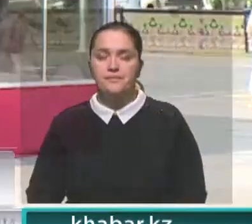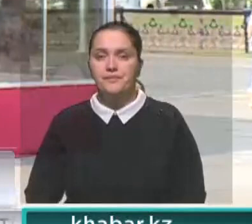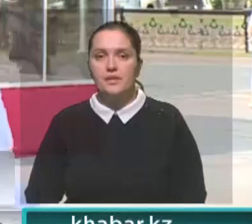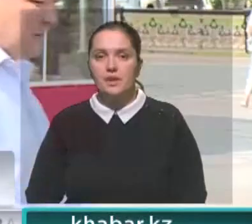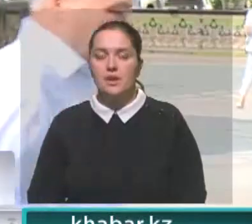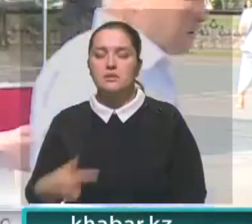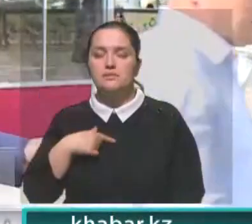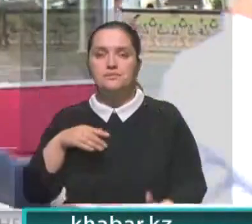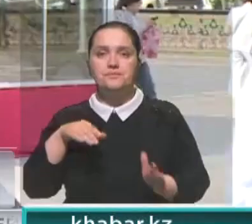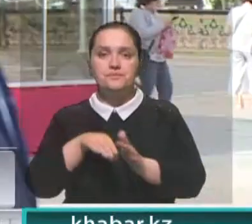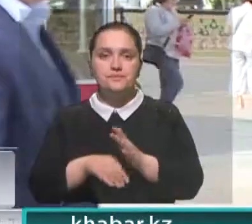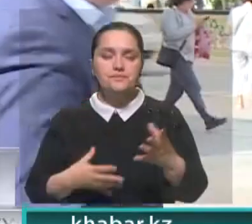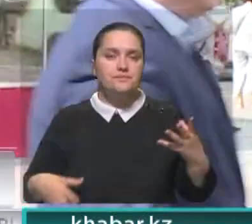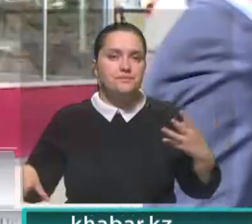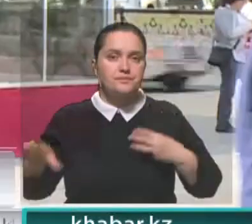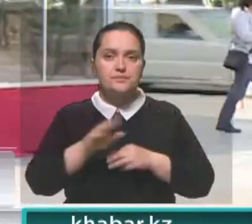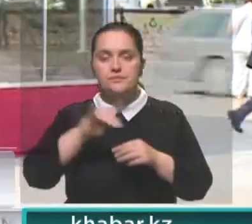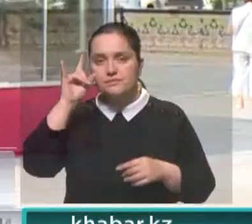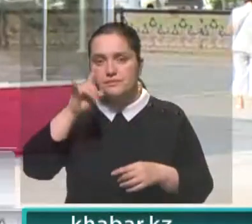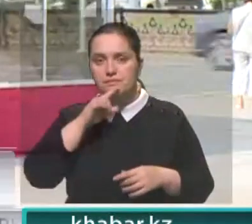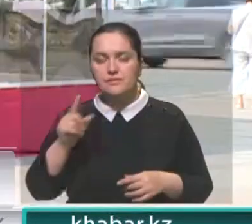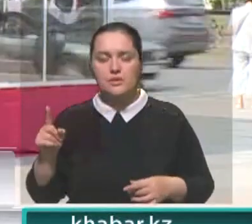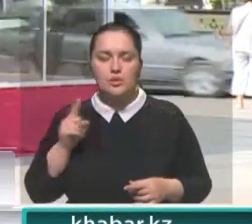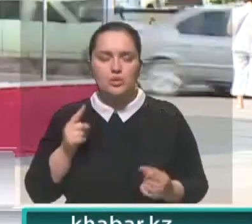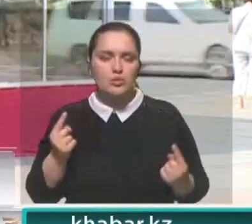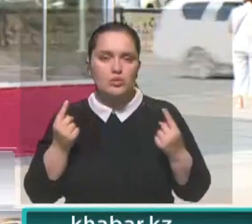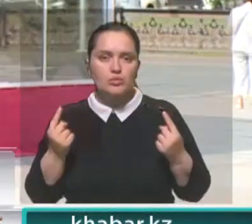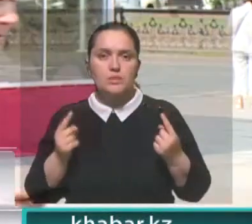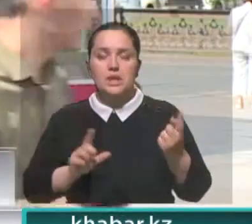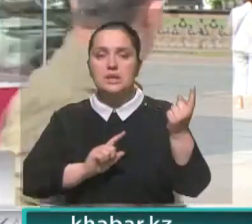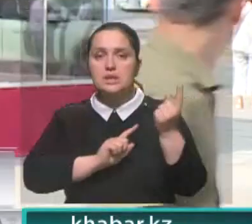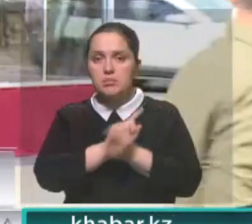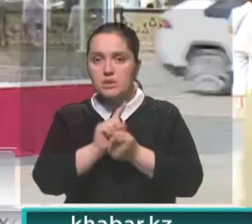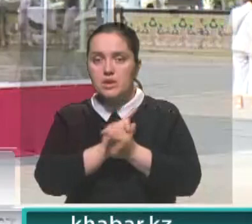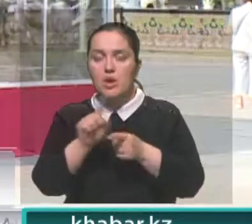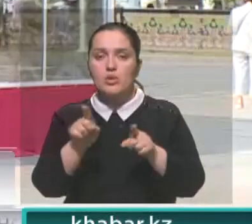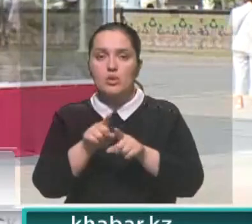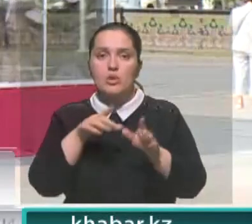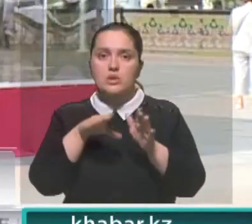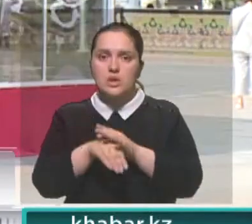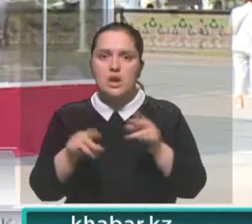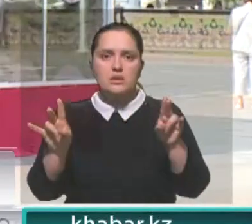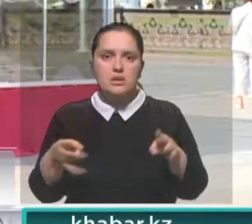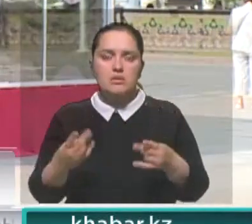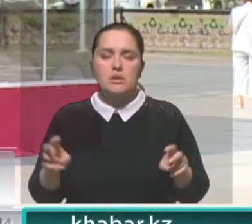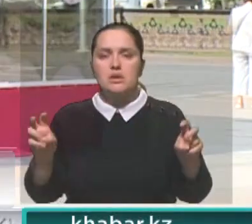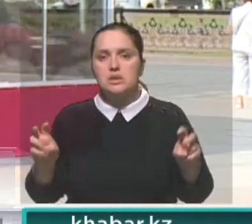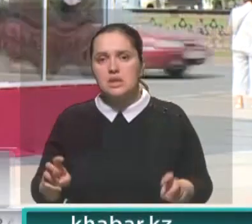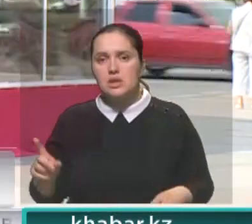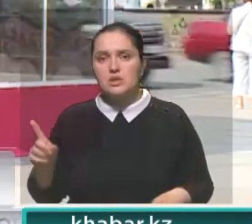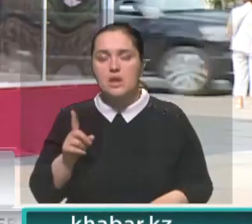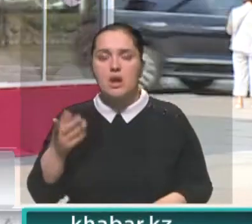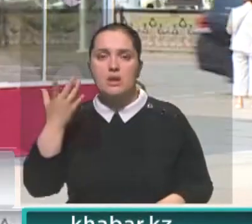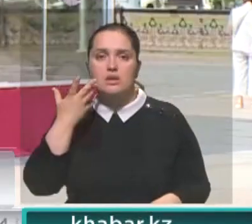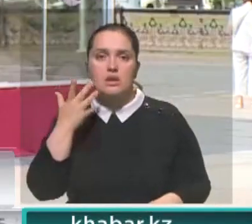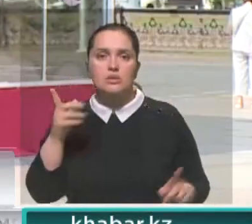Я считаю, что всех нас, казахстанцев, ожидают масштабные изменения. Но я также считаю, не нужно сидеть и ждать, когда же в стране